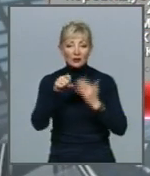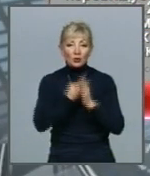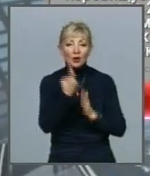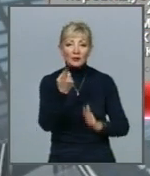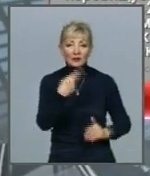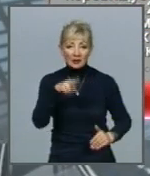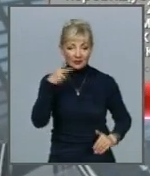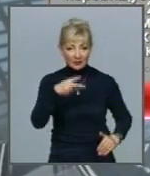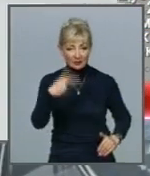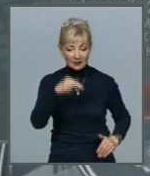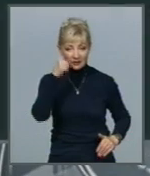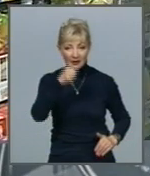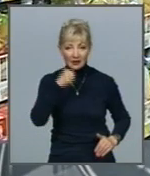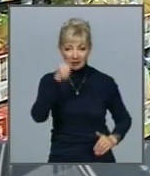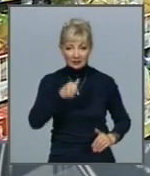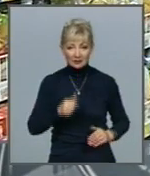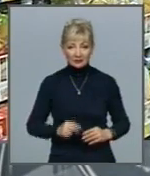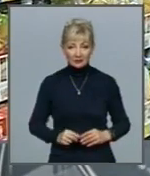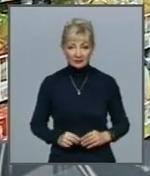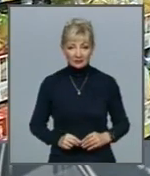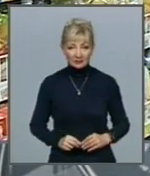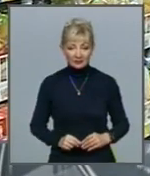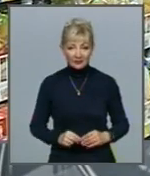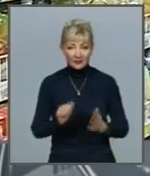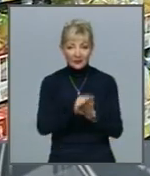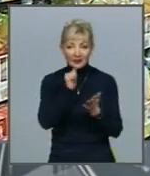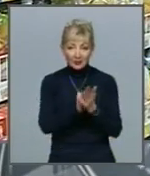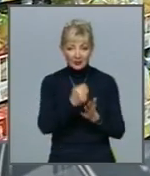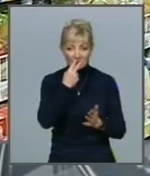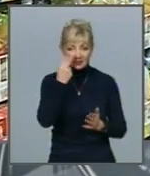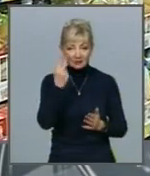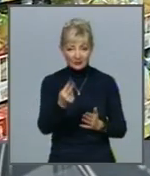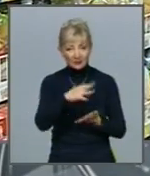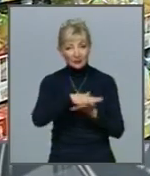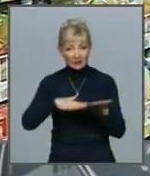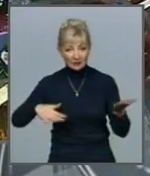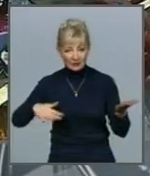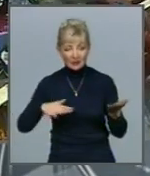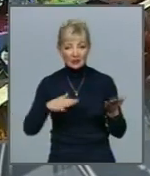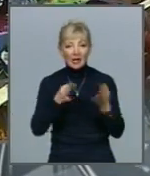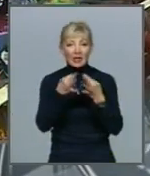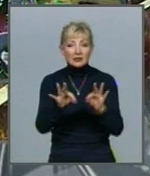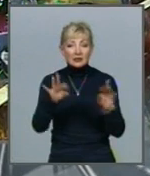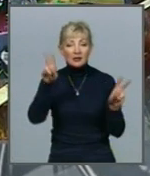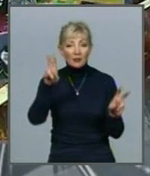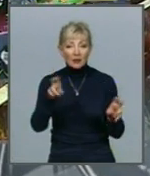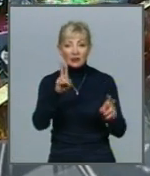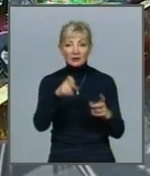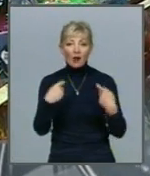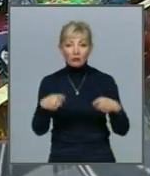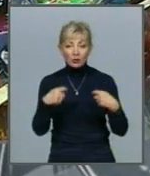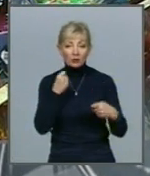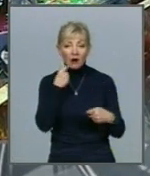2020 року Також документи передбачають продовження дії ліцензії компаніям на продаж